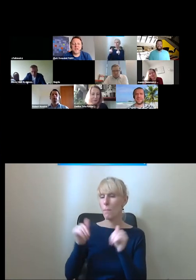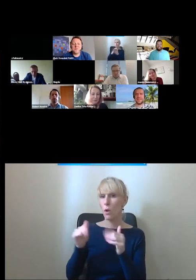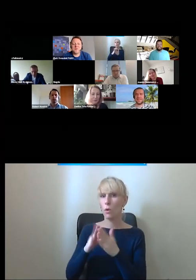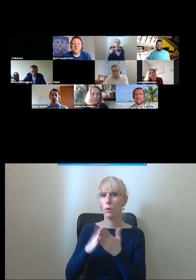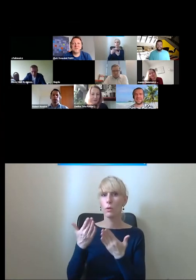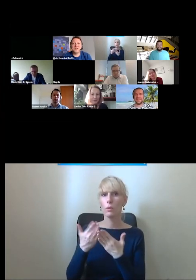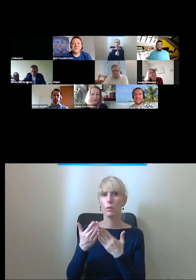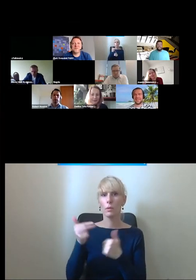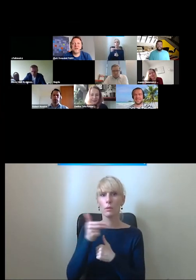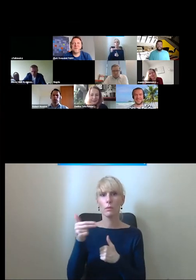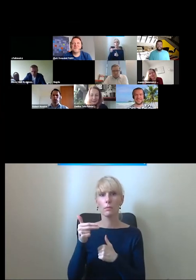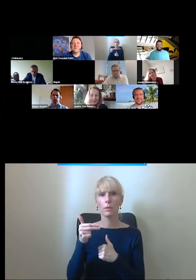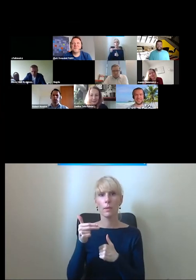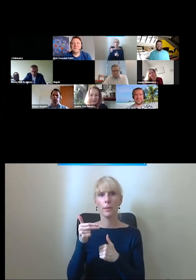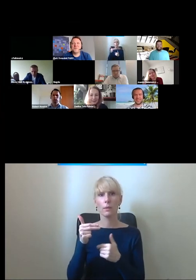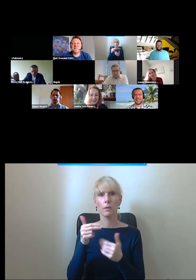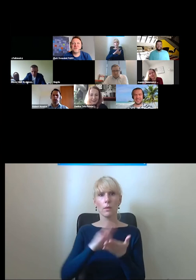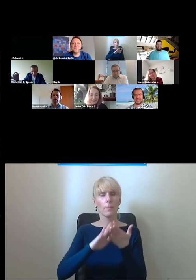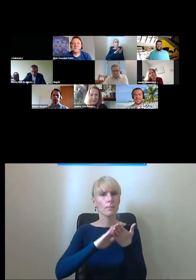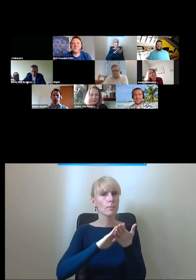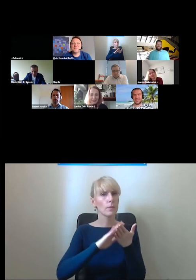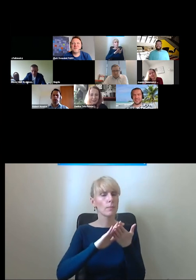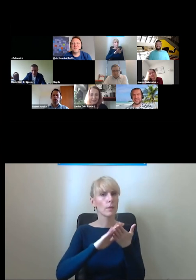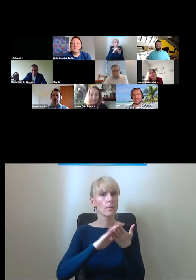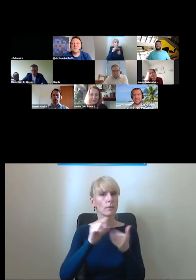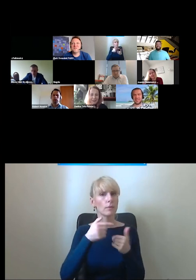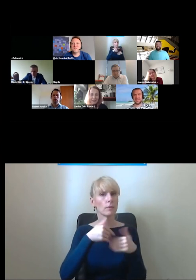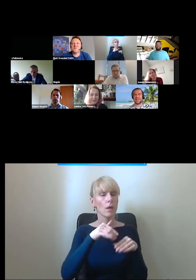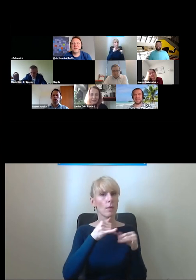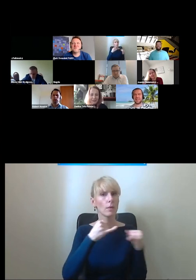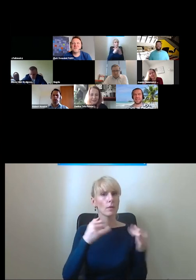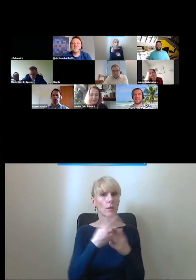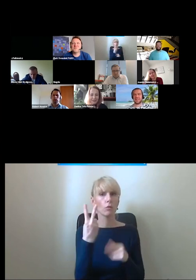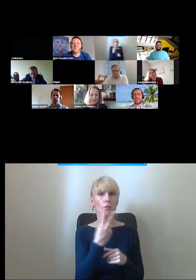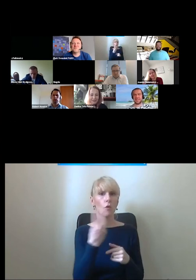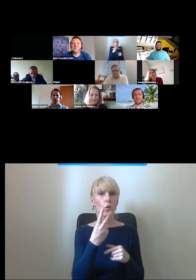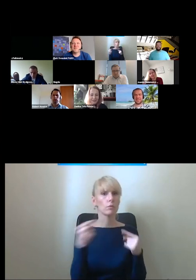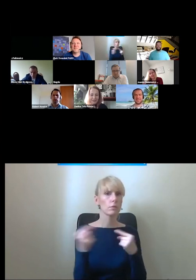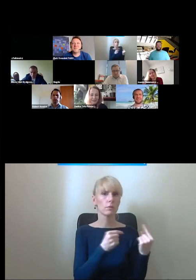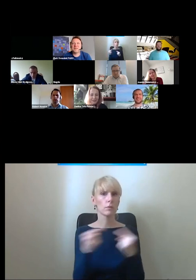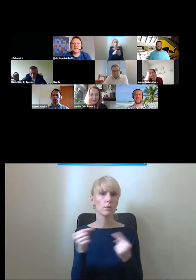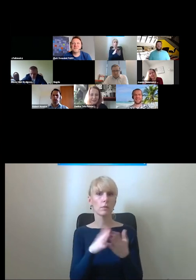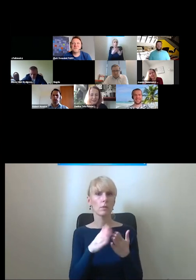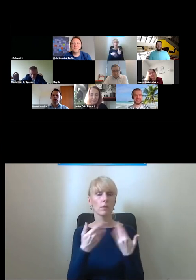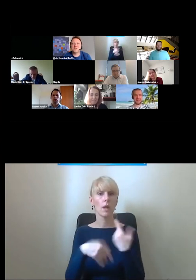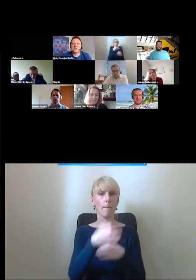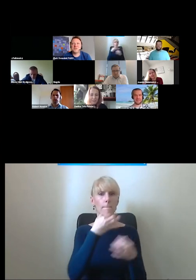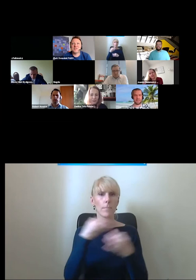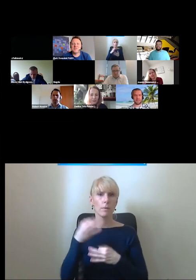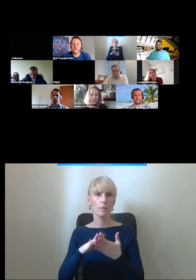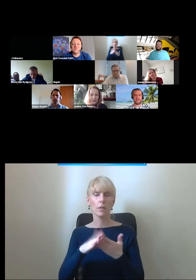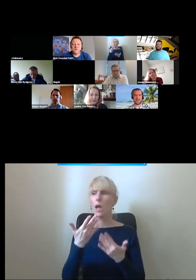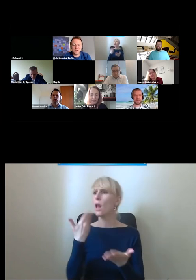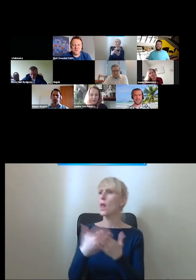włączyłam poczekaj Paulina poczekaj sekundę tylko poproszę pozostałych dwóch dyskutantów do tego żeby odpowiedzieli zaraz na pytanie a czemu nie możecie